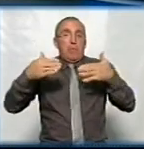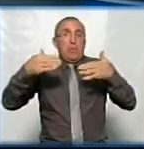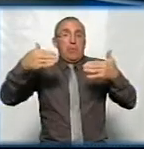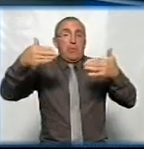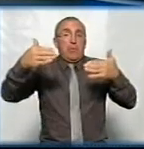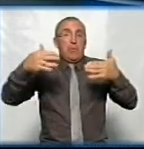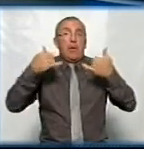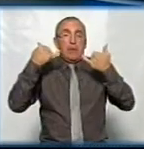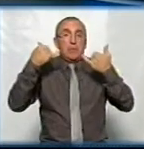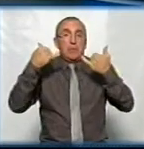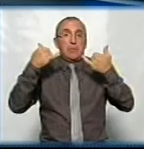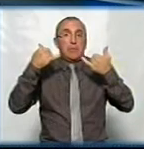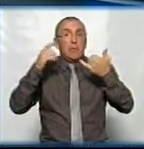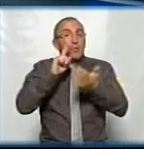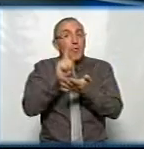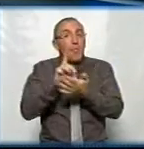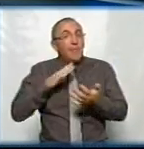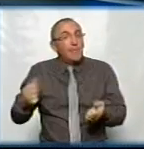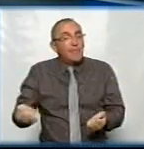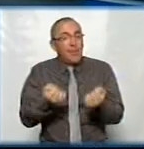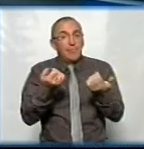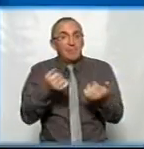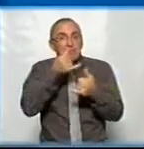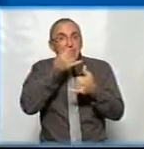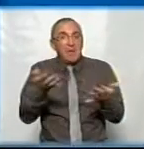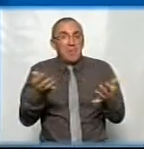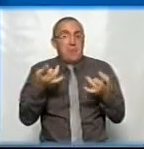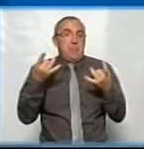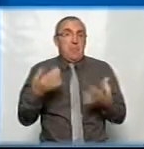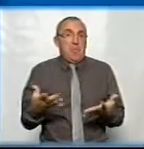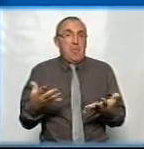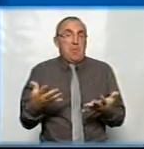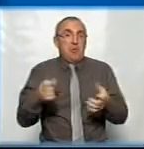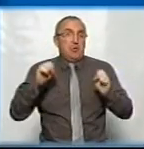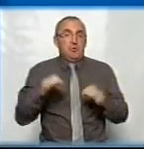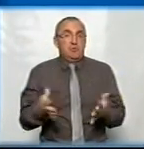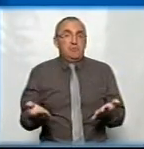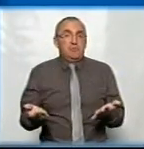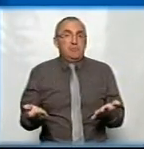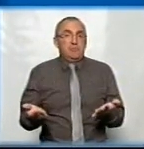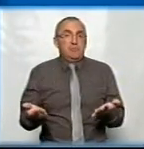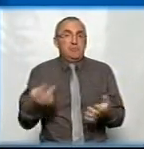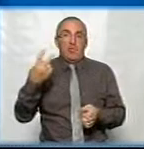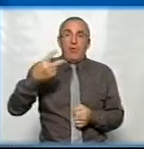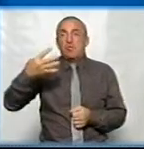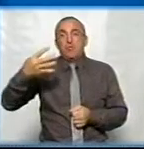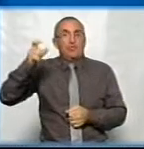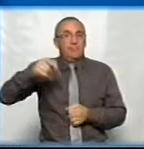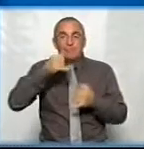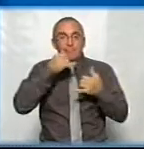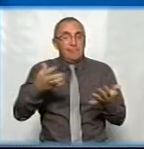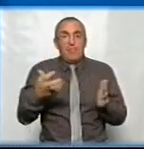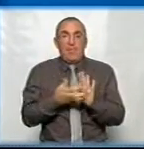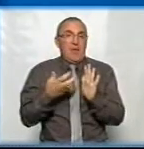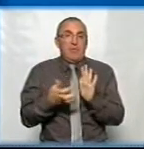піде. І дай Бог... Ну, повинна ж бути підтримка. Це ж не може, цей питання не може відрішити. Так, 20-40 людей. Це вже